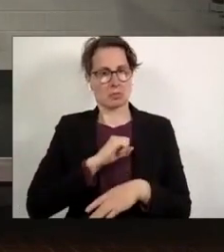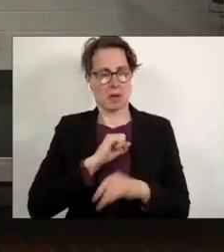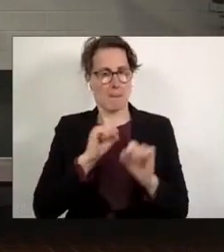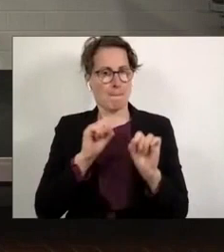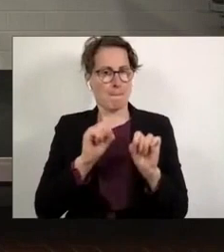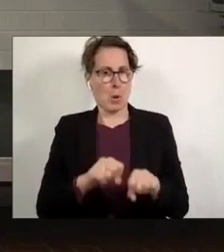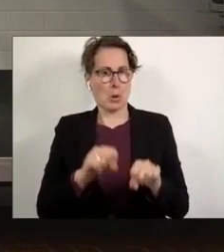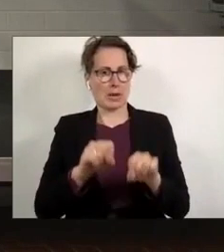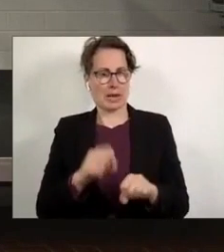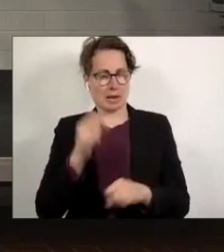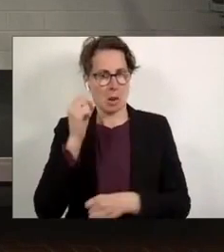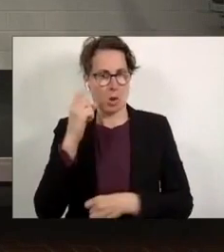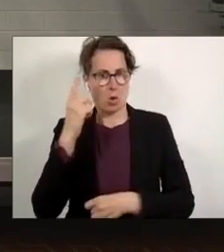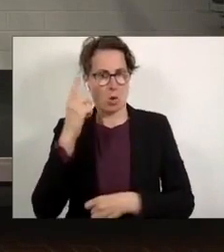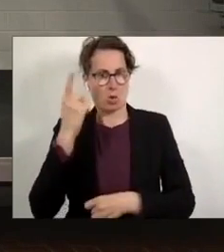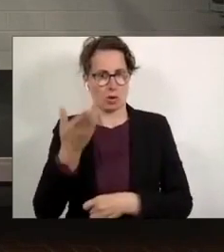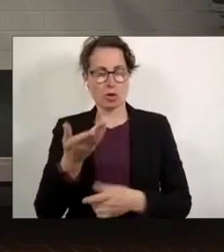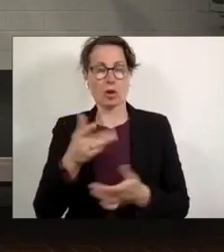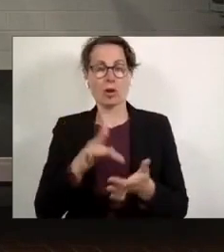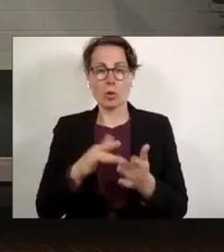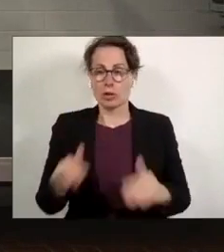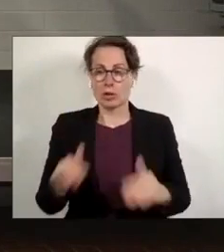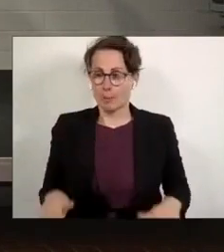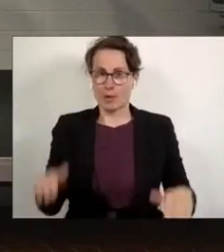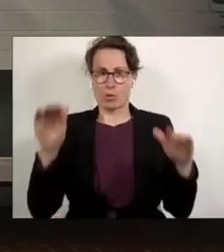sie sich in weiten Teilen mit unseren Biografien deckt.